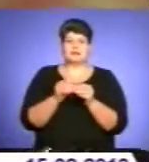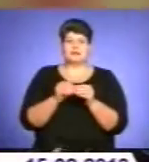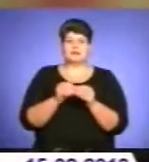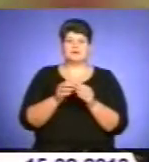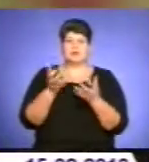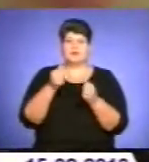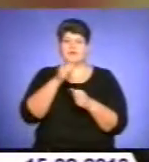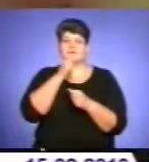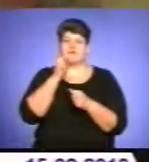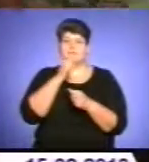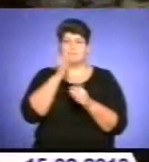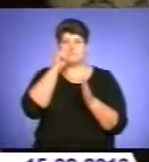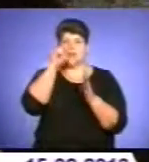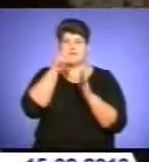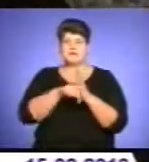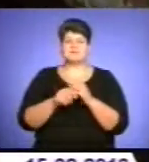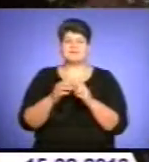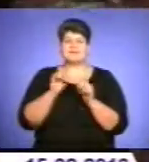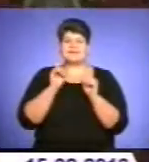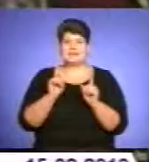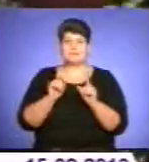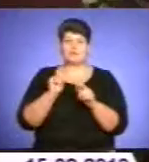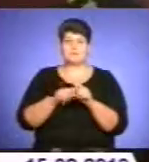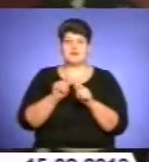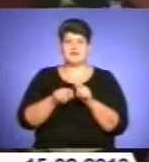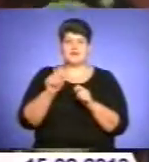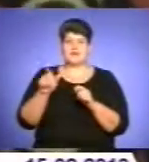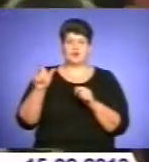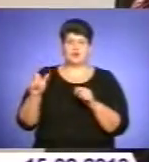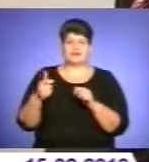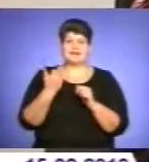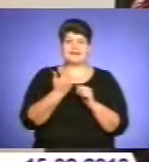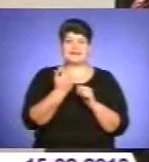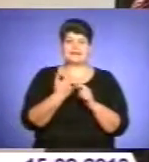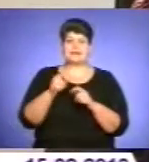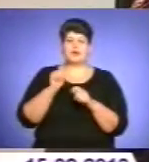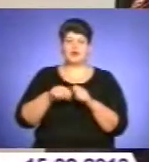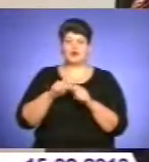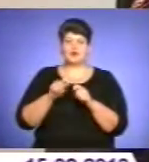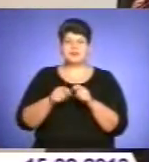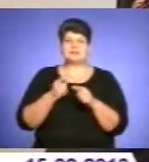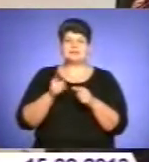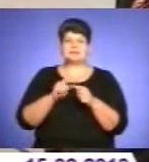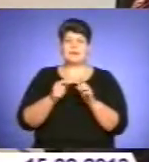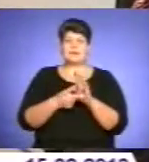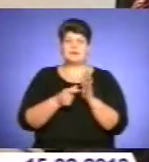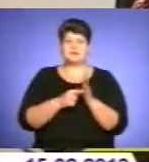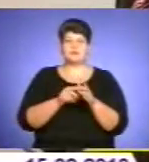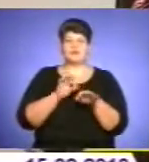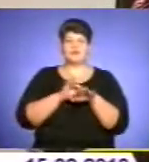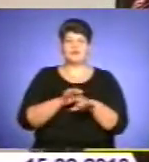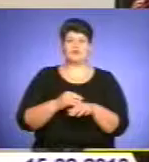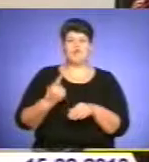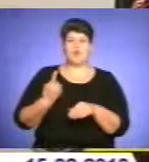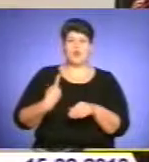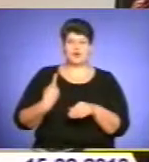у таємниці. Потрапити всередину могли лише перевірені люди. Їх контроль за доступом до даного приміщення здійснював охоронник, який